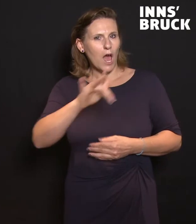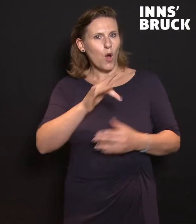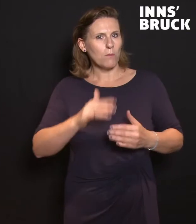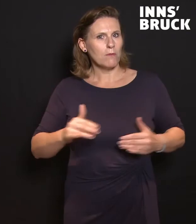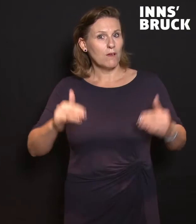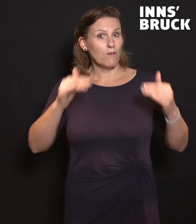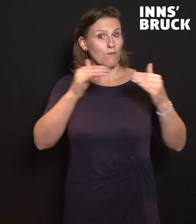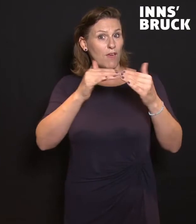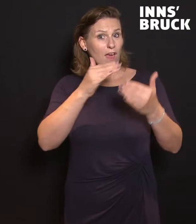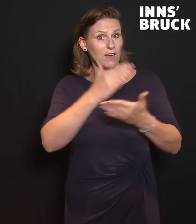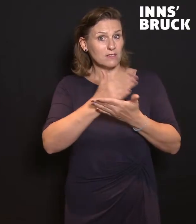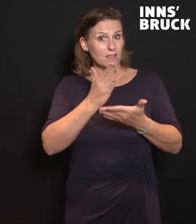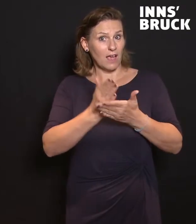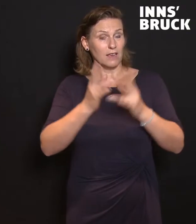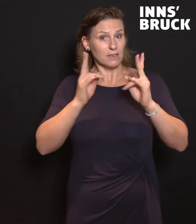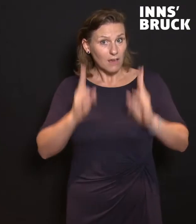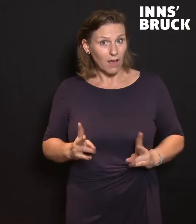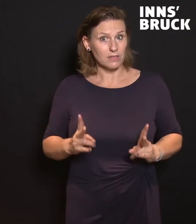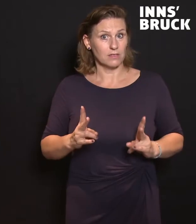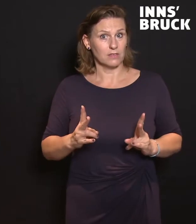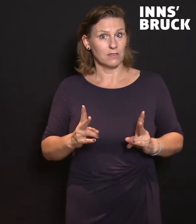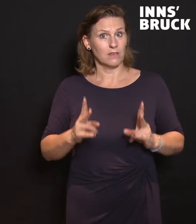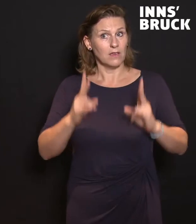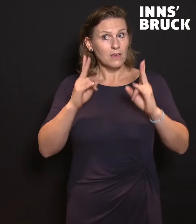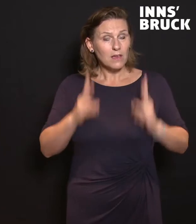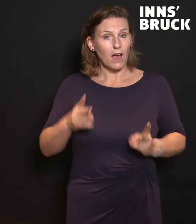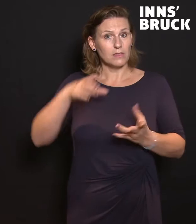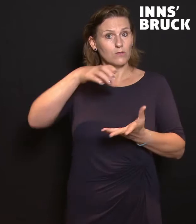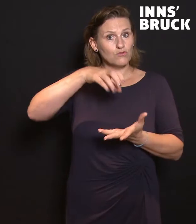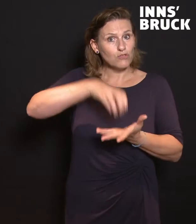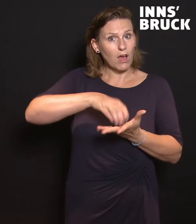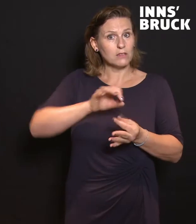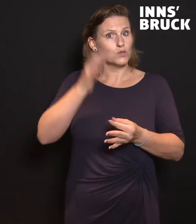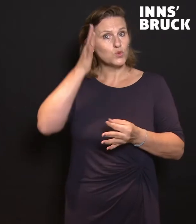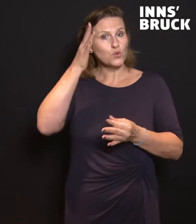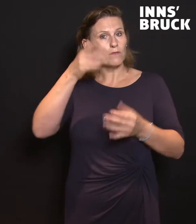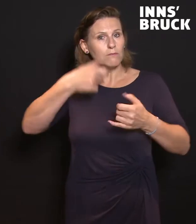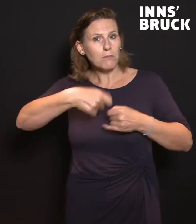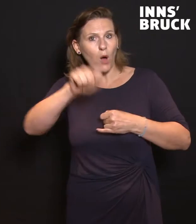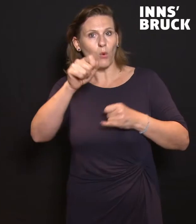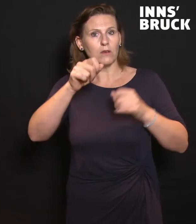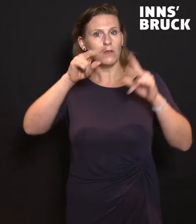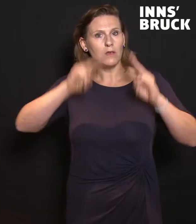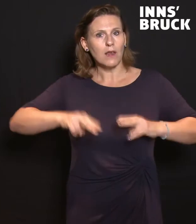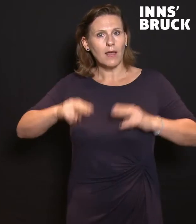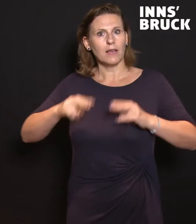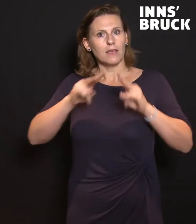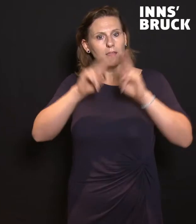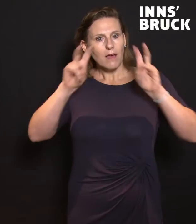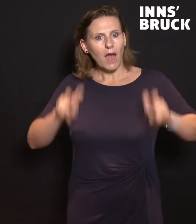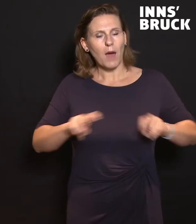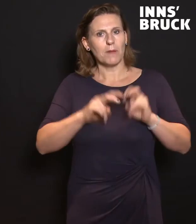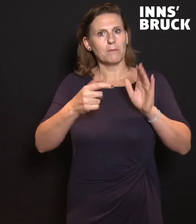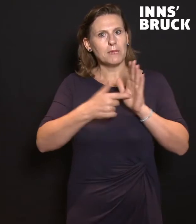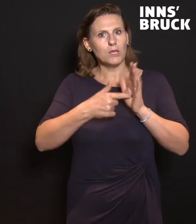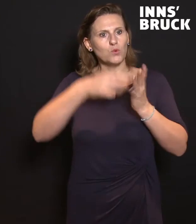Kann man überhaupt eine Stadt der Zukunft bauen? Ist es möglich? Mit allen rechtlichen Rahmenbedingungen, die für Städte genauso gelten